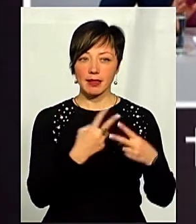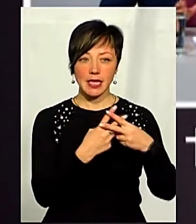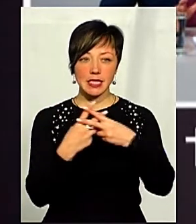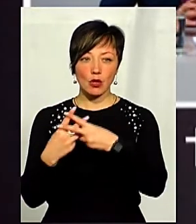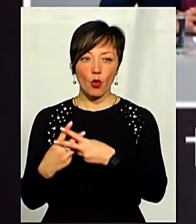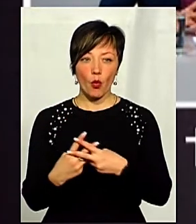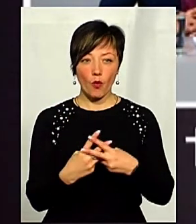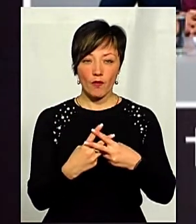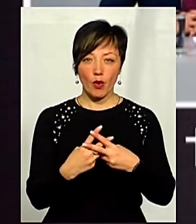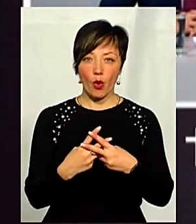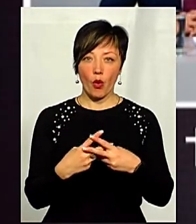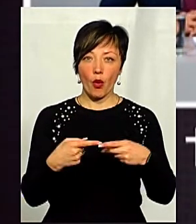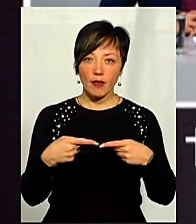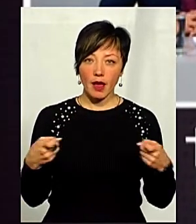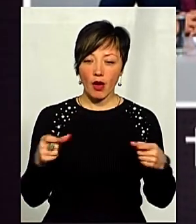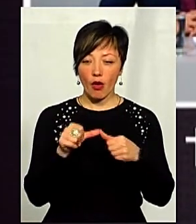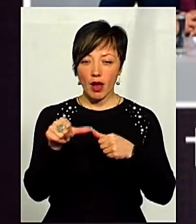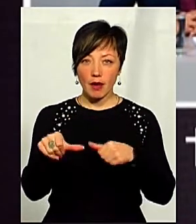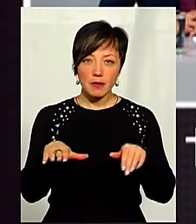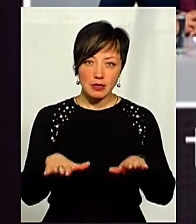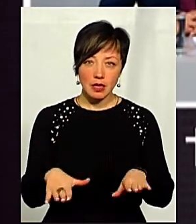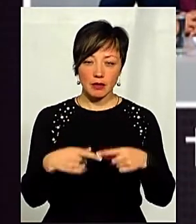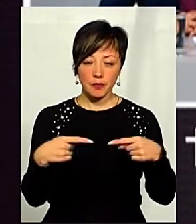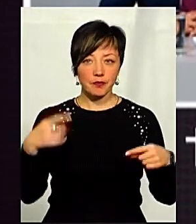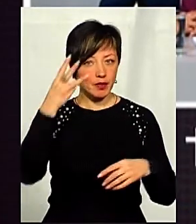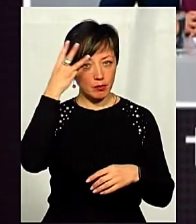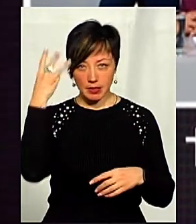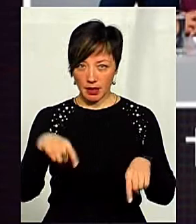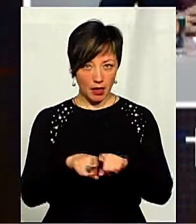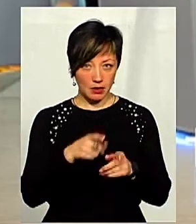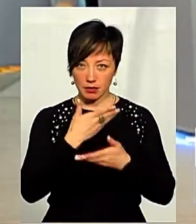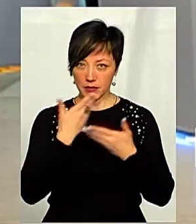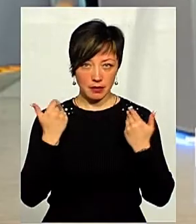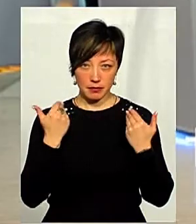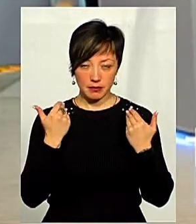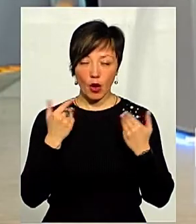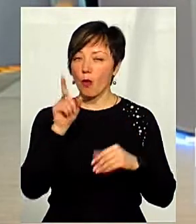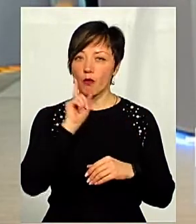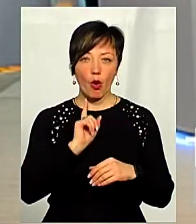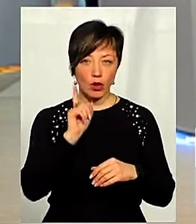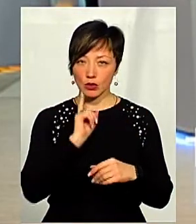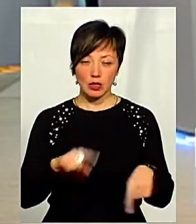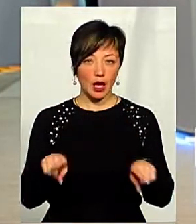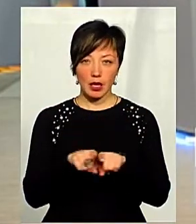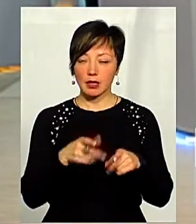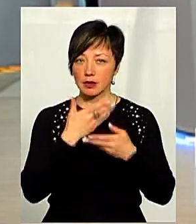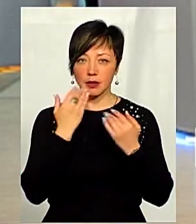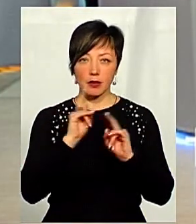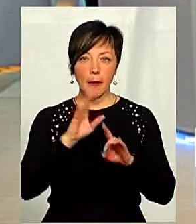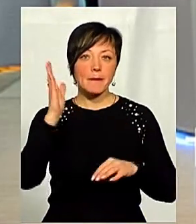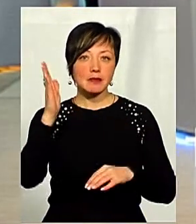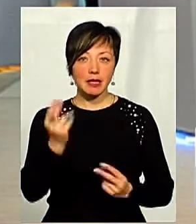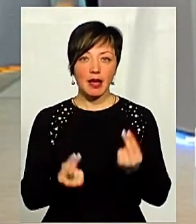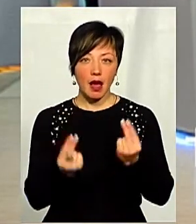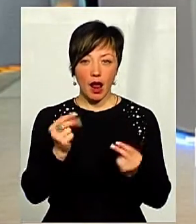тобто, в окремих агломераціях і тому подібне. Тобто, в Хмельницькому таких немає? Хмельницькому поки що, так, поки що в перспективі